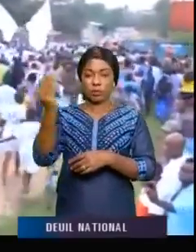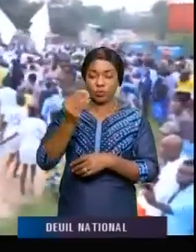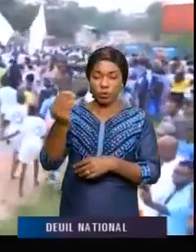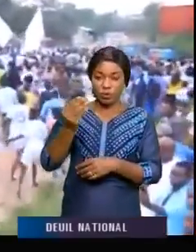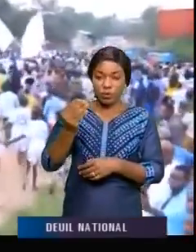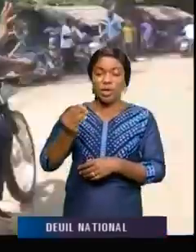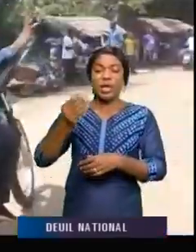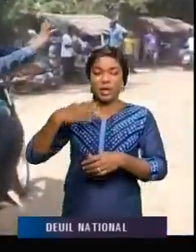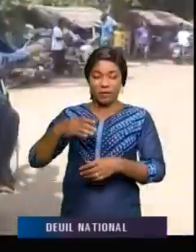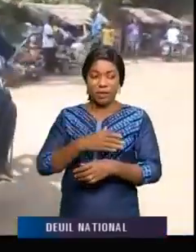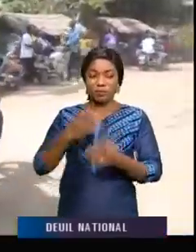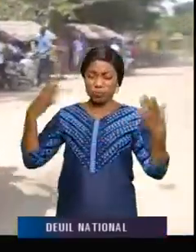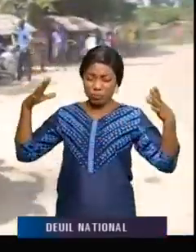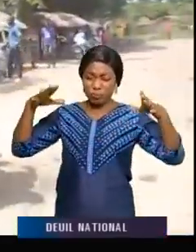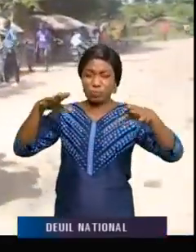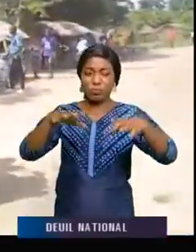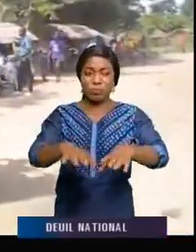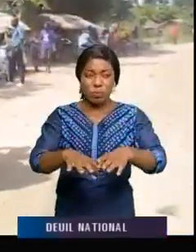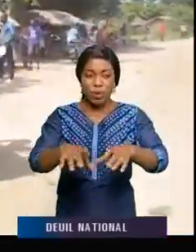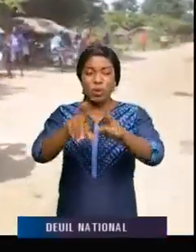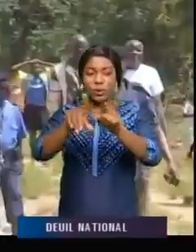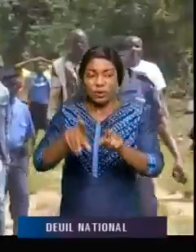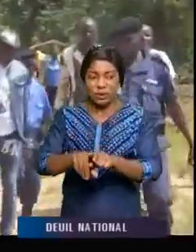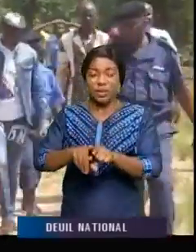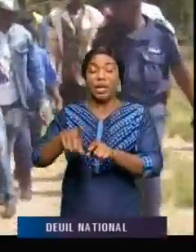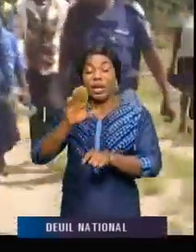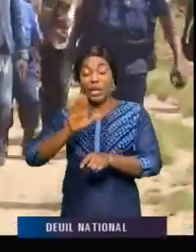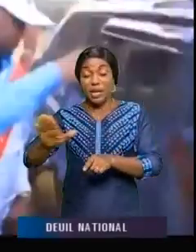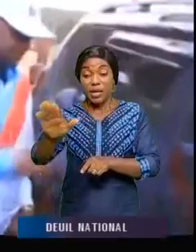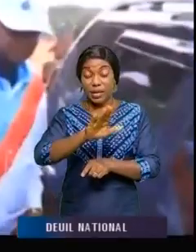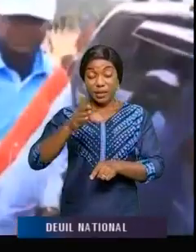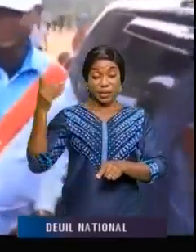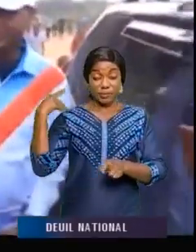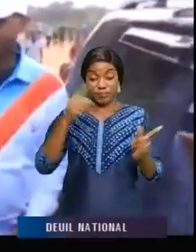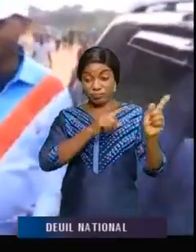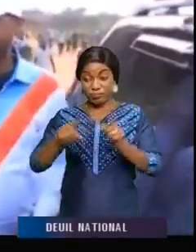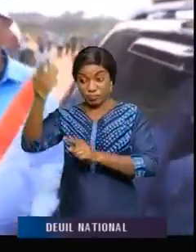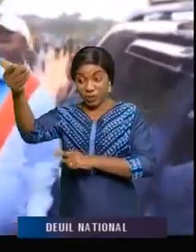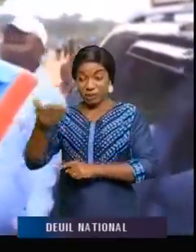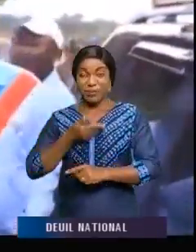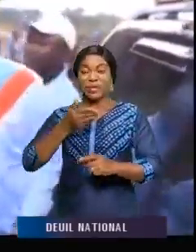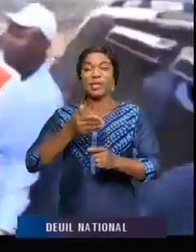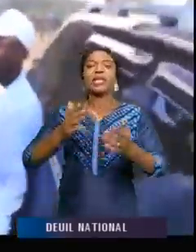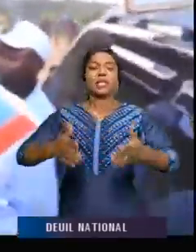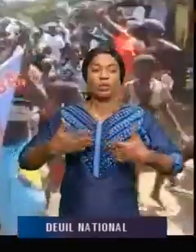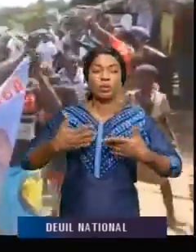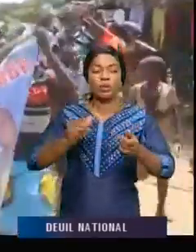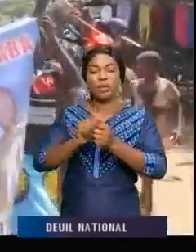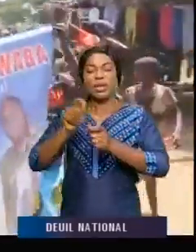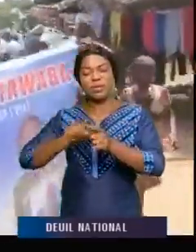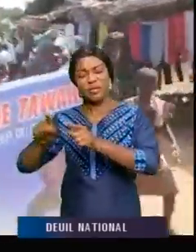étaient éblouies de la présence de leur fils du terroir, Joseph Mouké Tawaba, accueillis chaleureusement par différentes